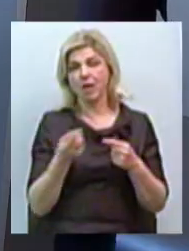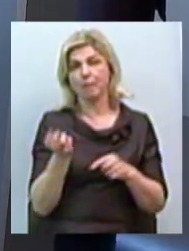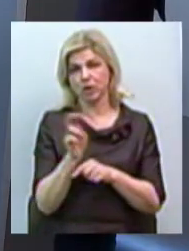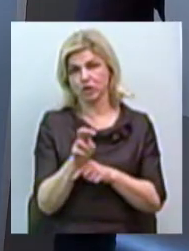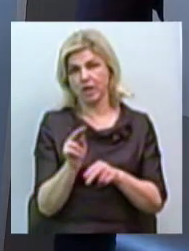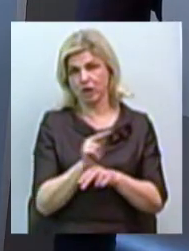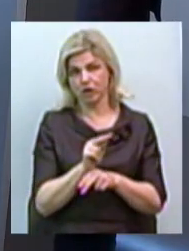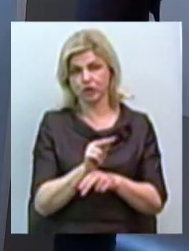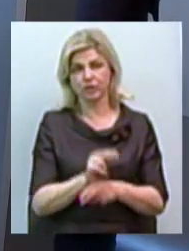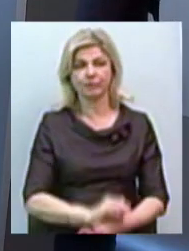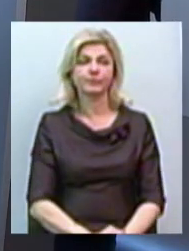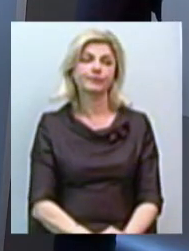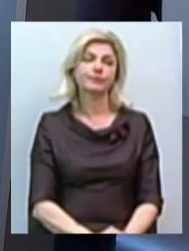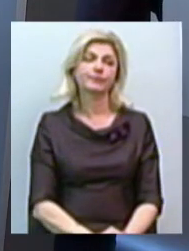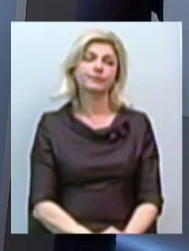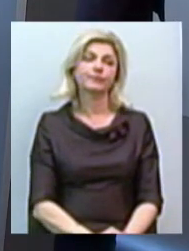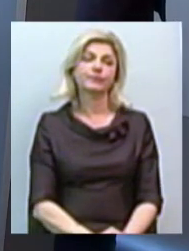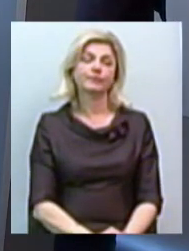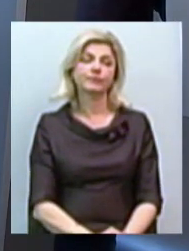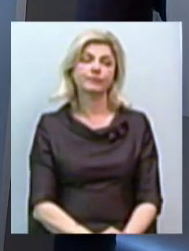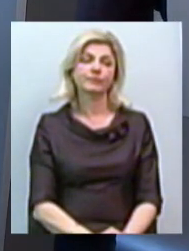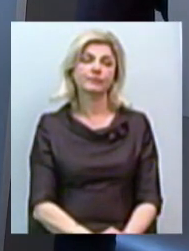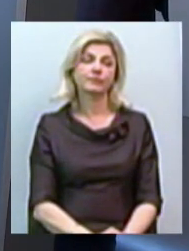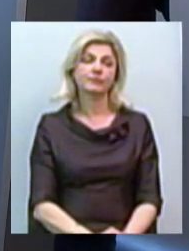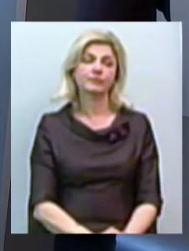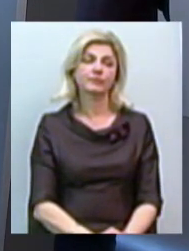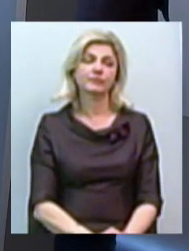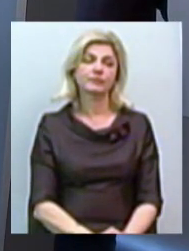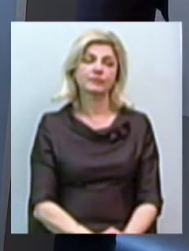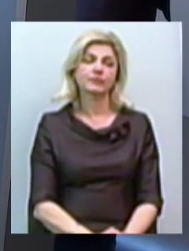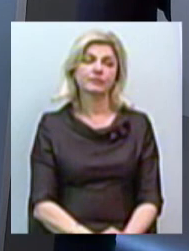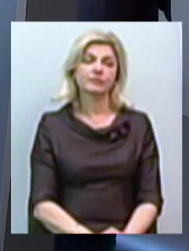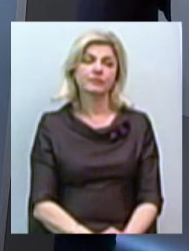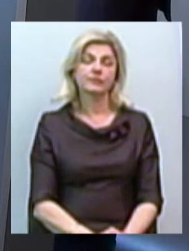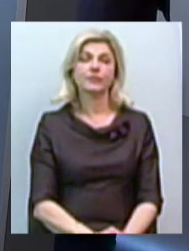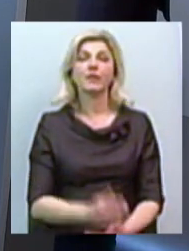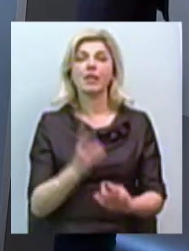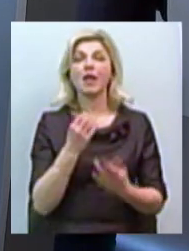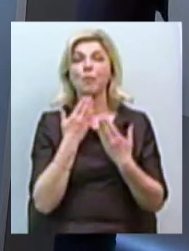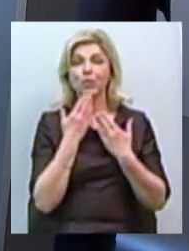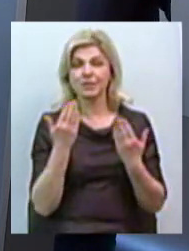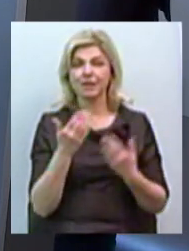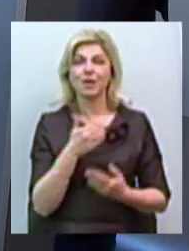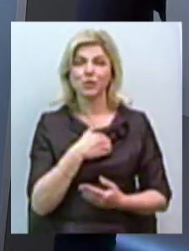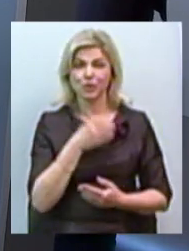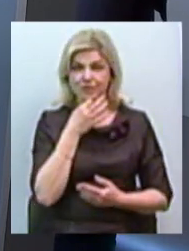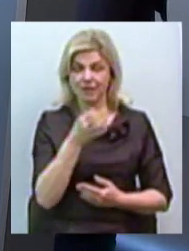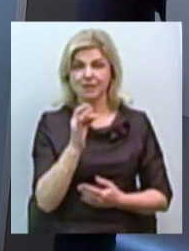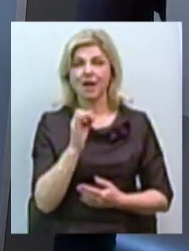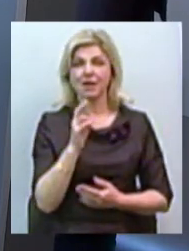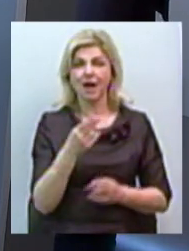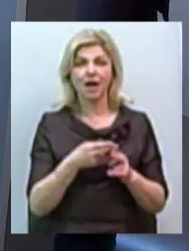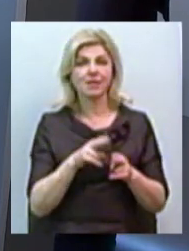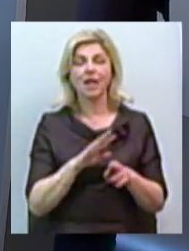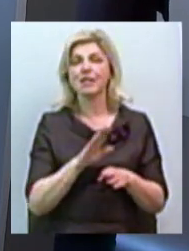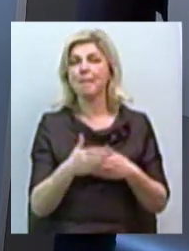Максим Патрувич, будь ласка, на останок. Щось оптимістичне. На останок я хочу сказати, що рак – це не приговор.